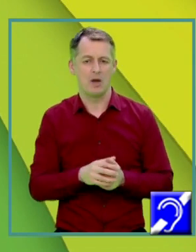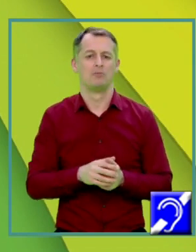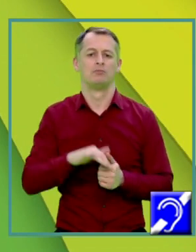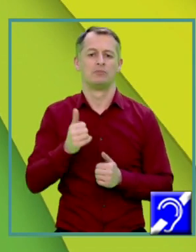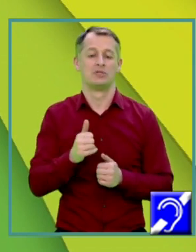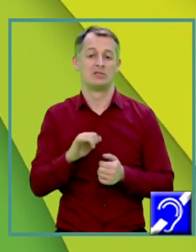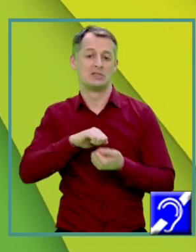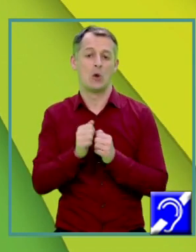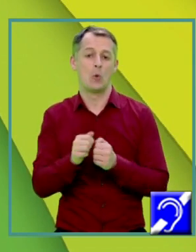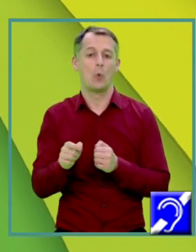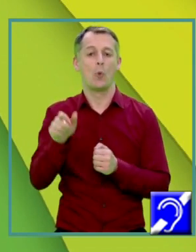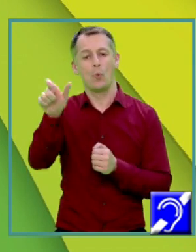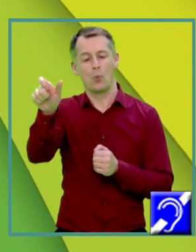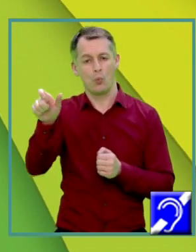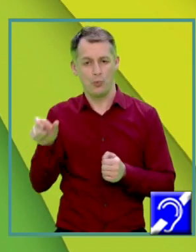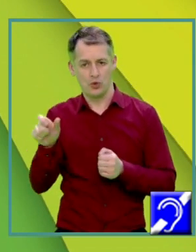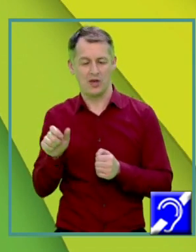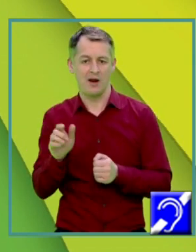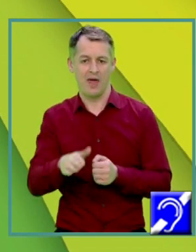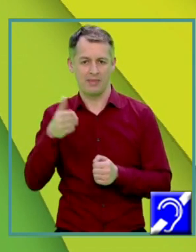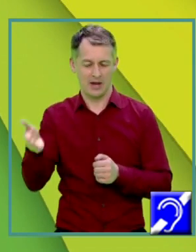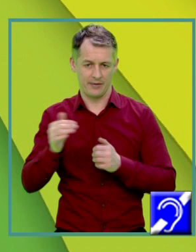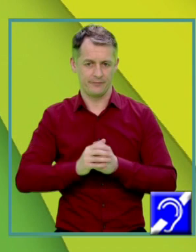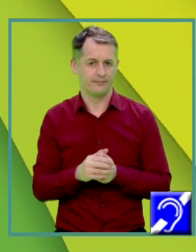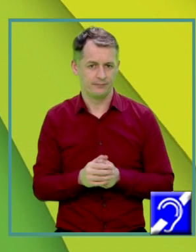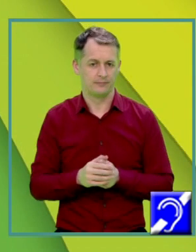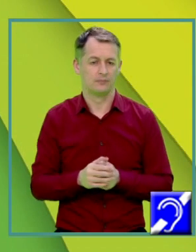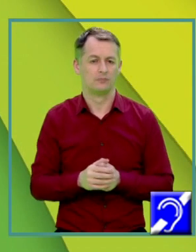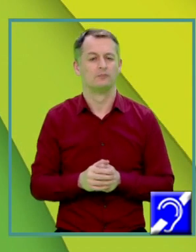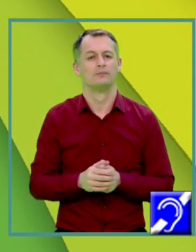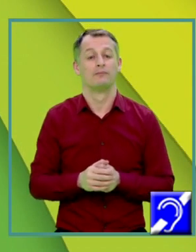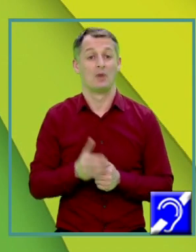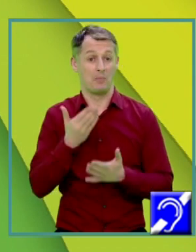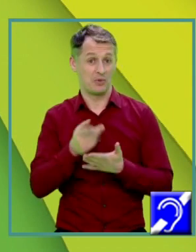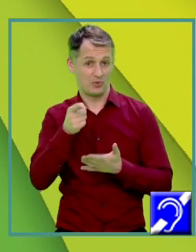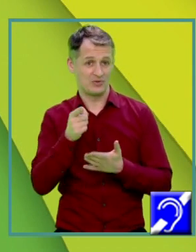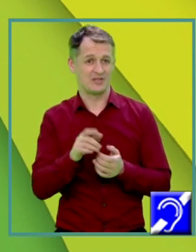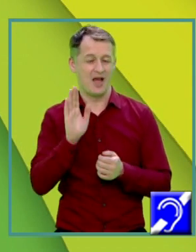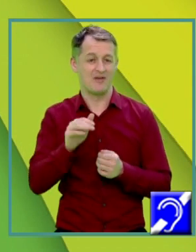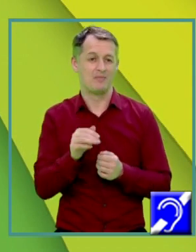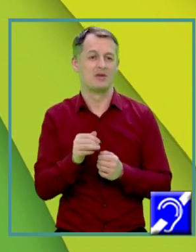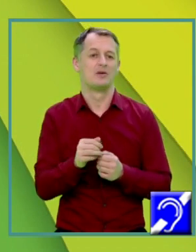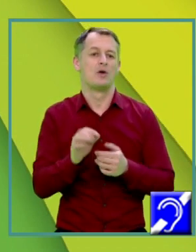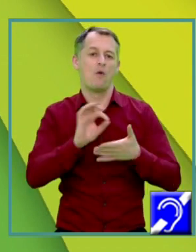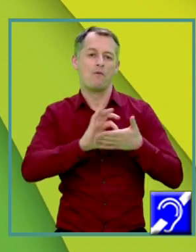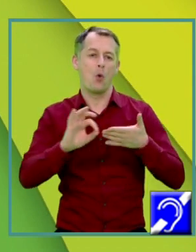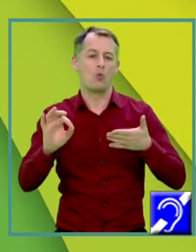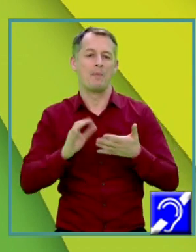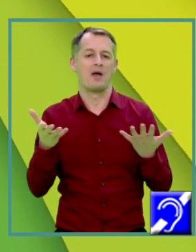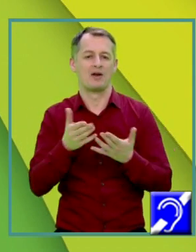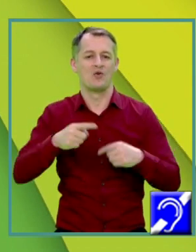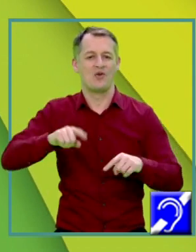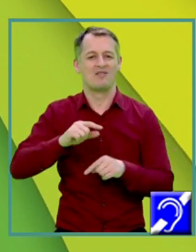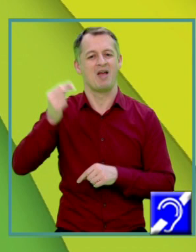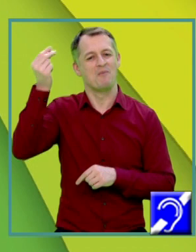muchia laterală. Pentru piramida patrulateră regulată avem următoarele formule pe care le-am învățat